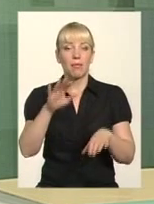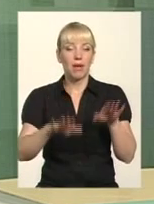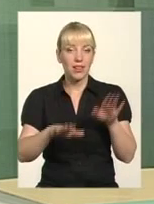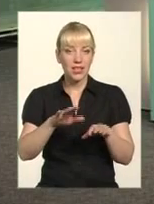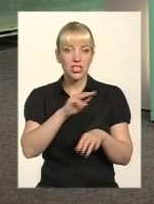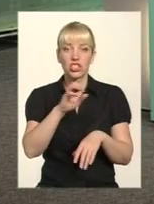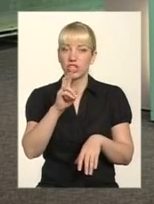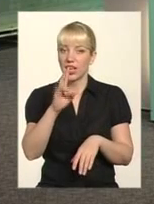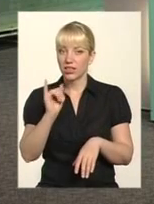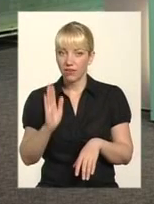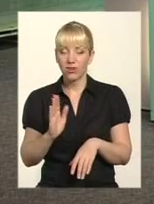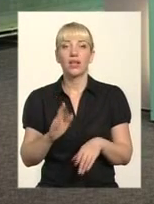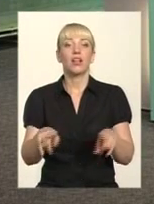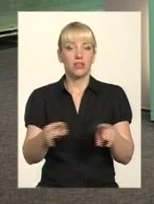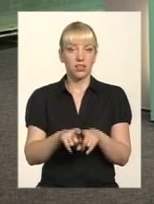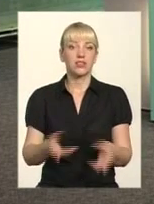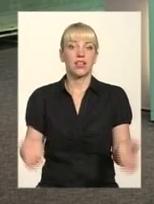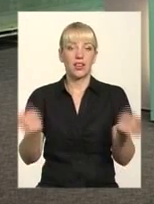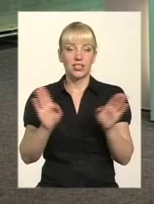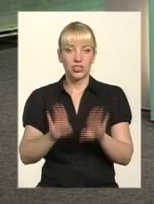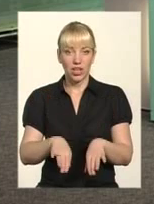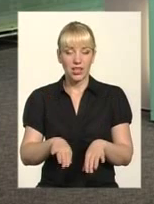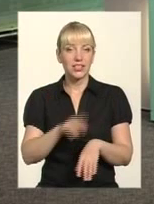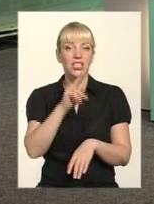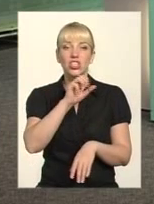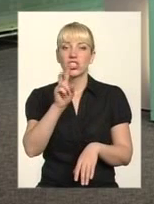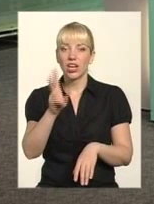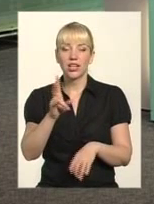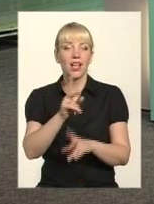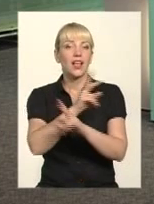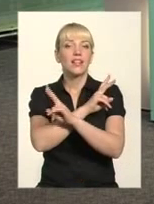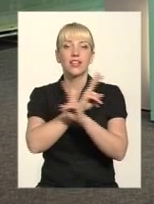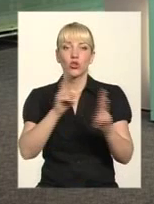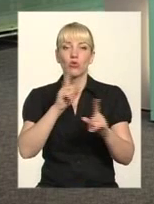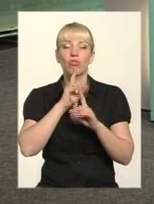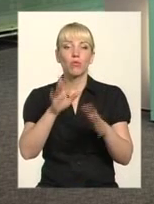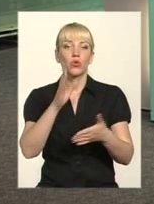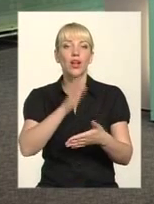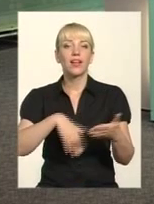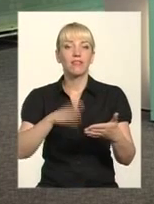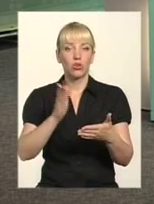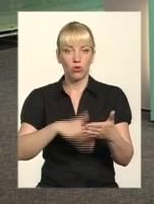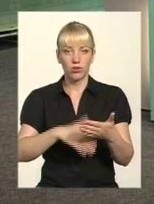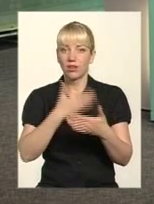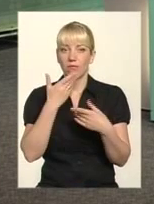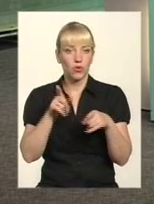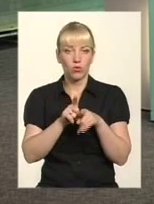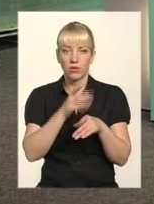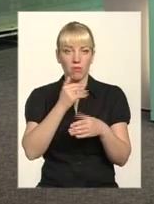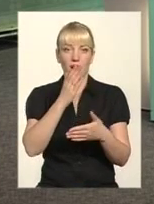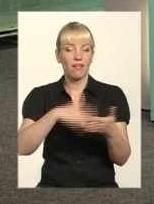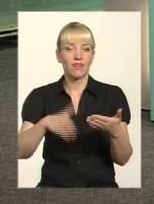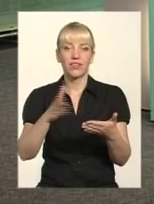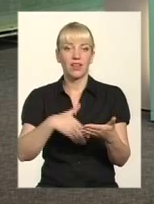ніхто не ліквідовує? законодавчі не ліквідовуються. Немає такого поняття, що йде ліквідація жека.